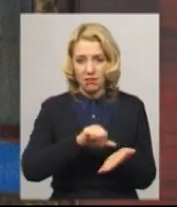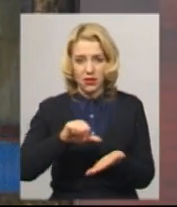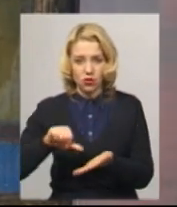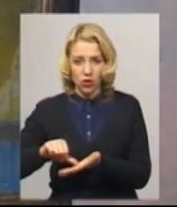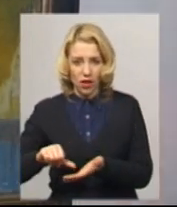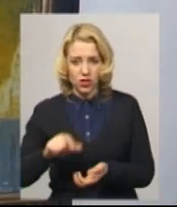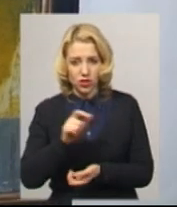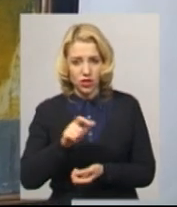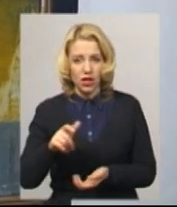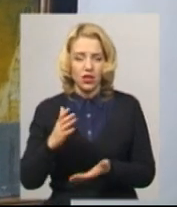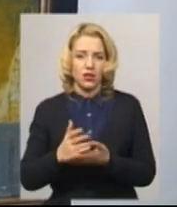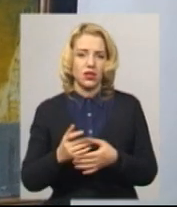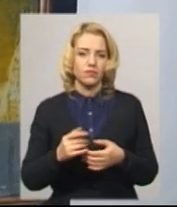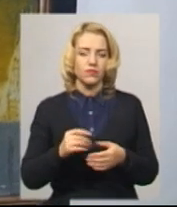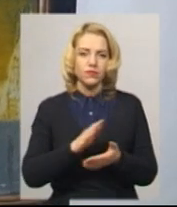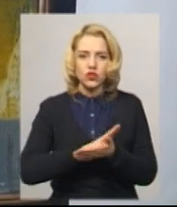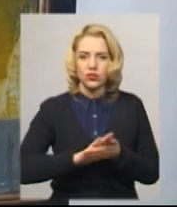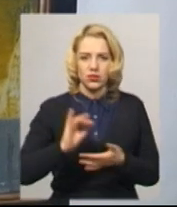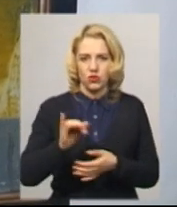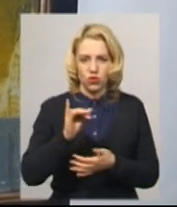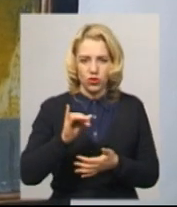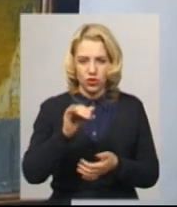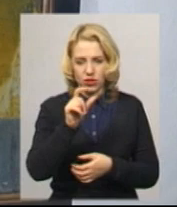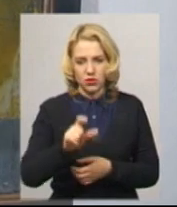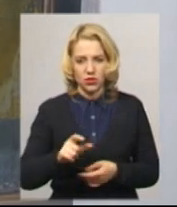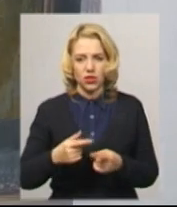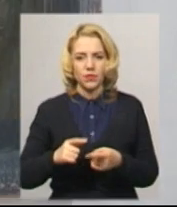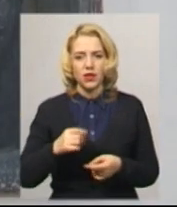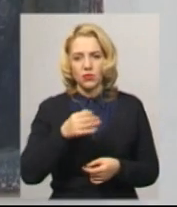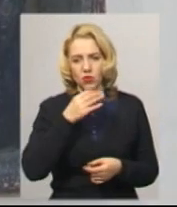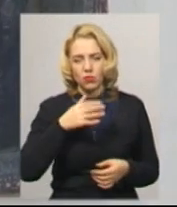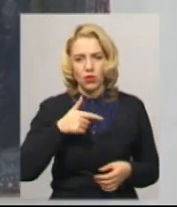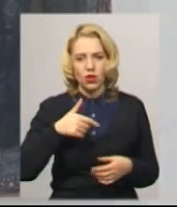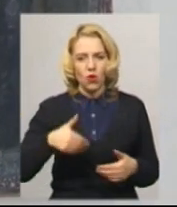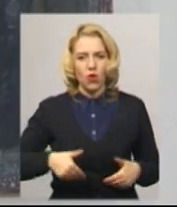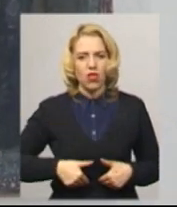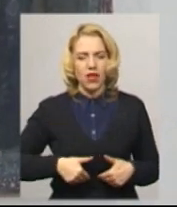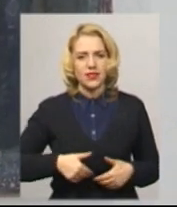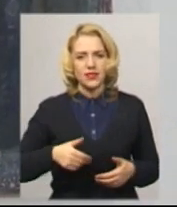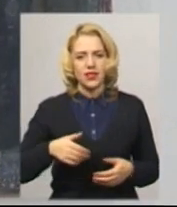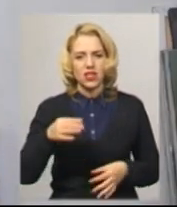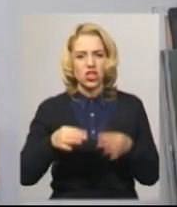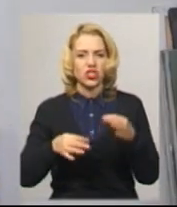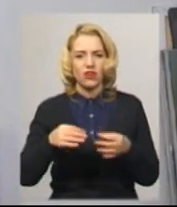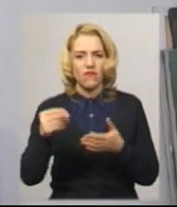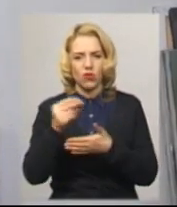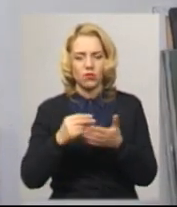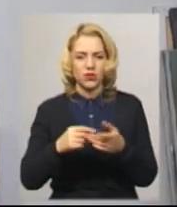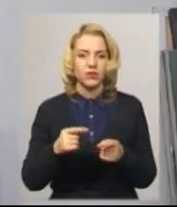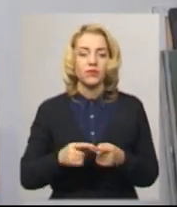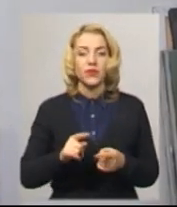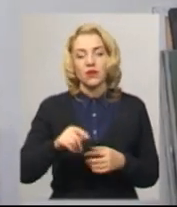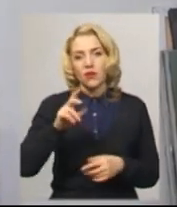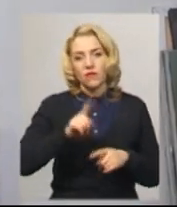є конкретні історичні персонажі. Подобався мені дуже голландський живопис, щось може перекликатися з цим. У родині